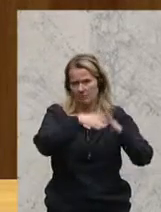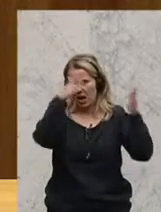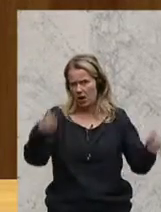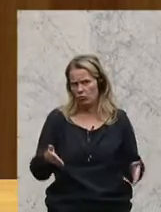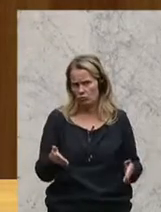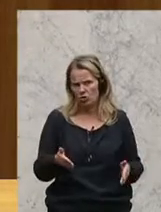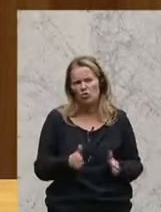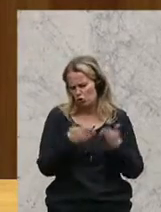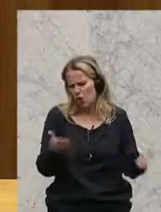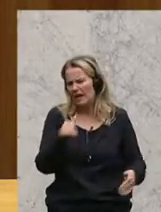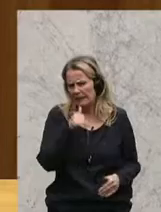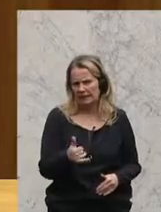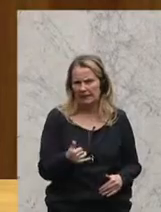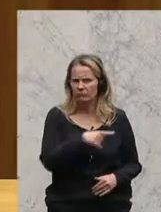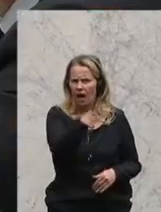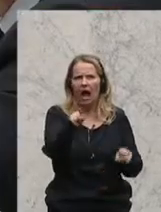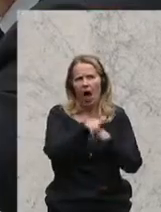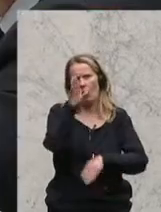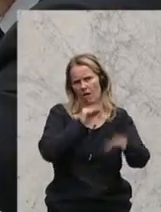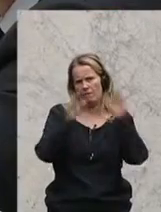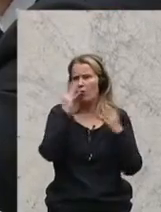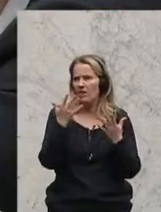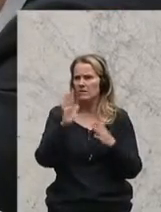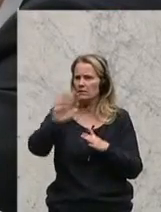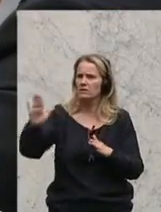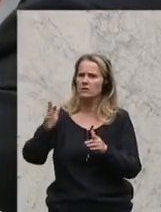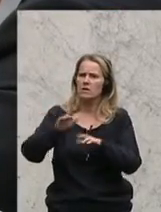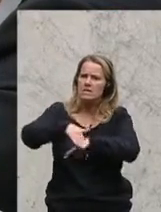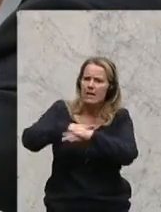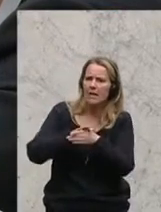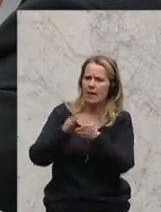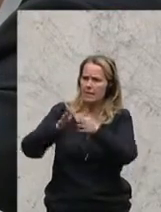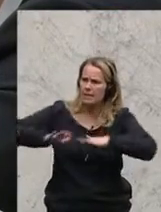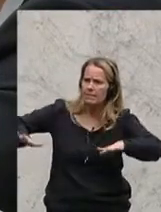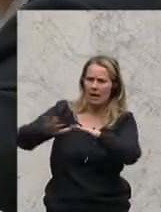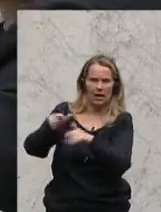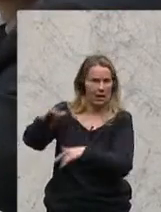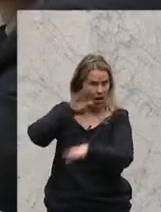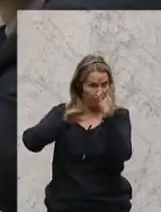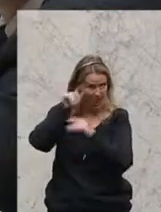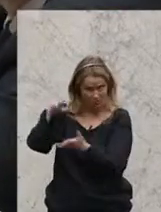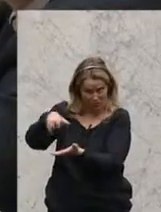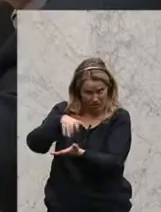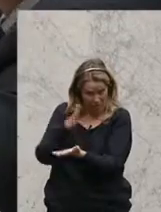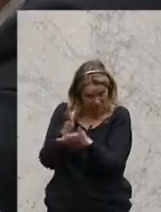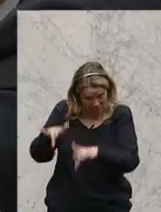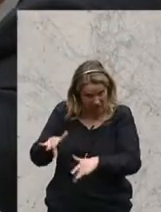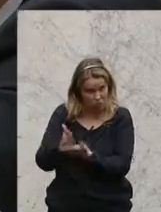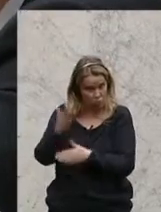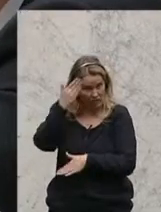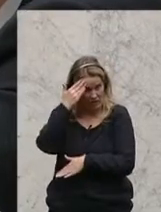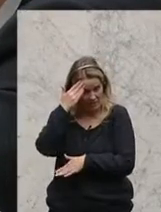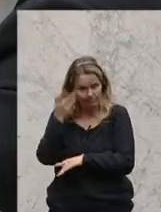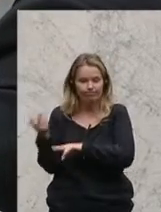es wahrscheinlich gut tun, wenn sie Erfahrung in der Kommunalpolitik hätten. Denn wer in der Kommunalpolitik Erfahrung gesammelt hat oder hier zu Hause ist,